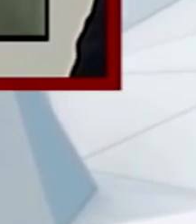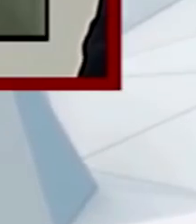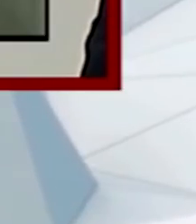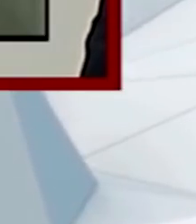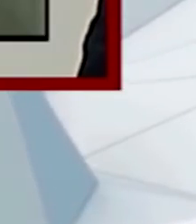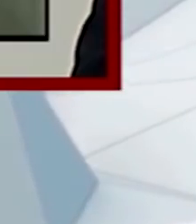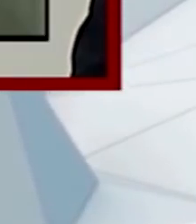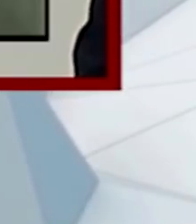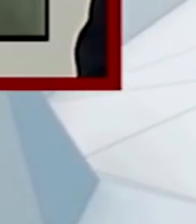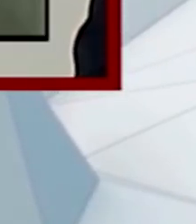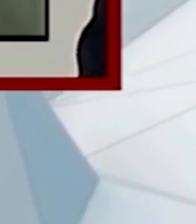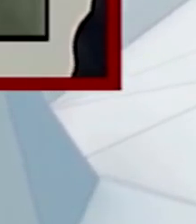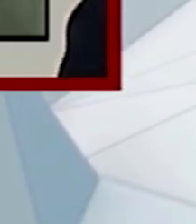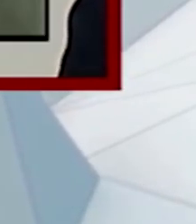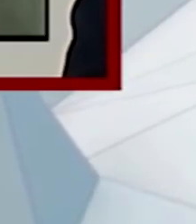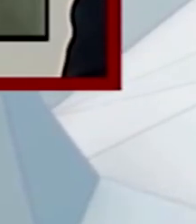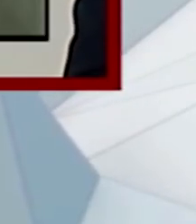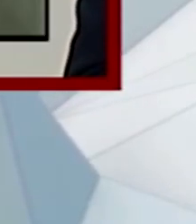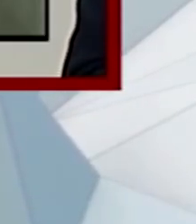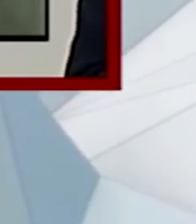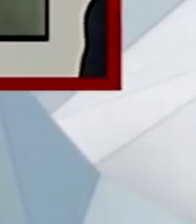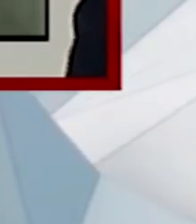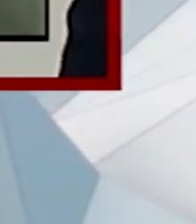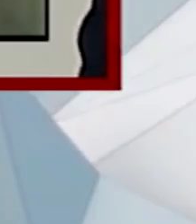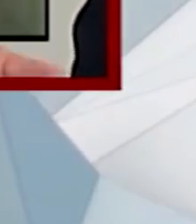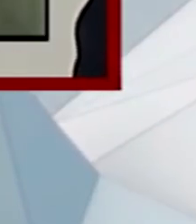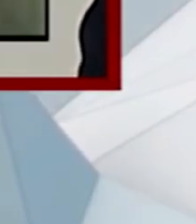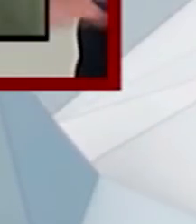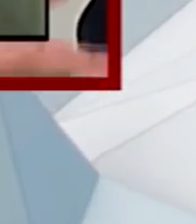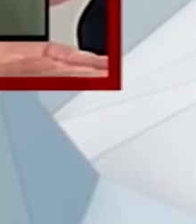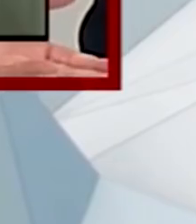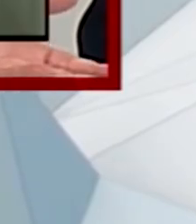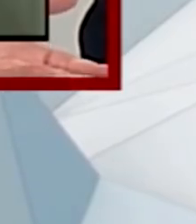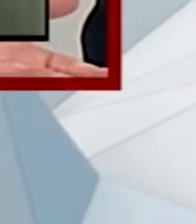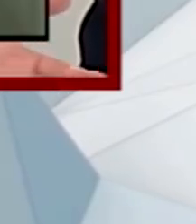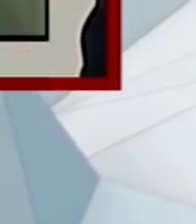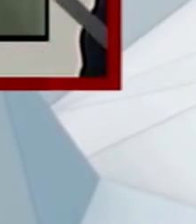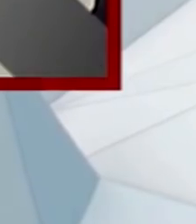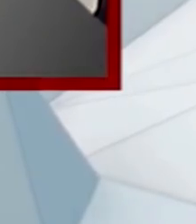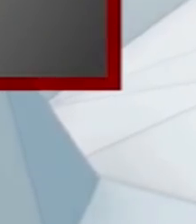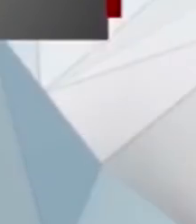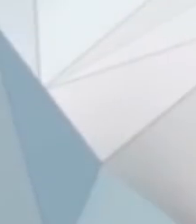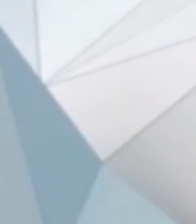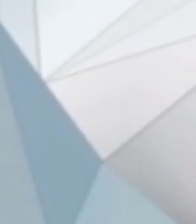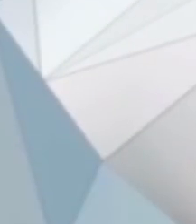засилени институцији, кај што политичките партии ќе настојат да донесуват закони.